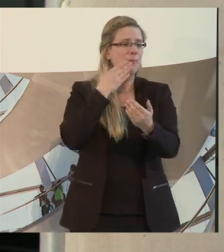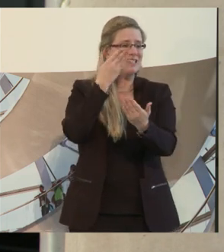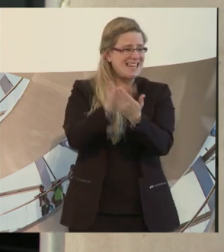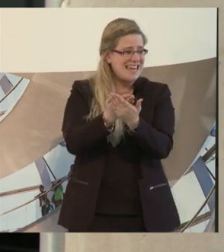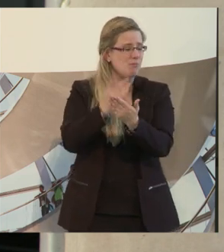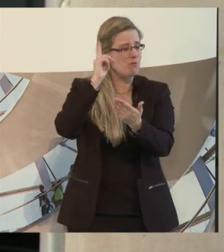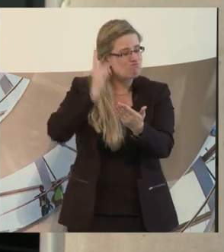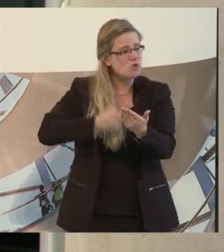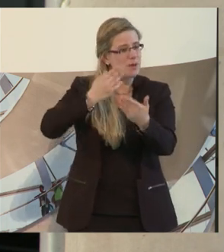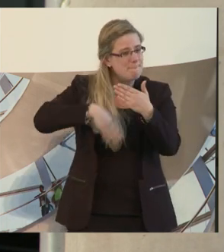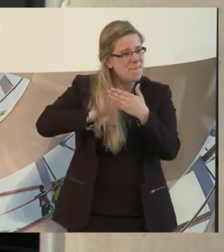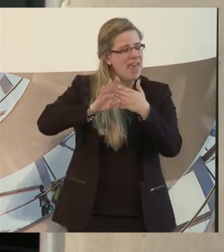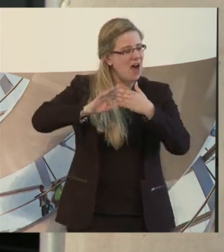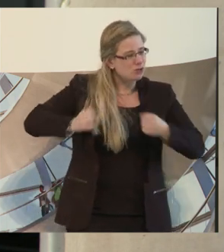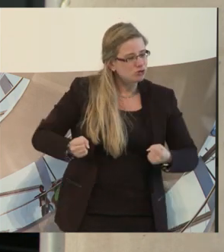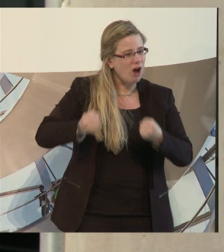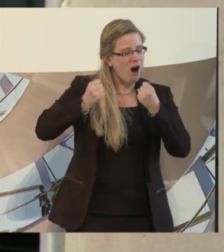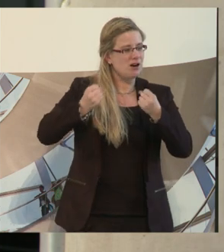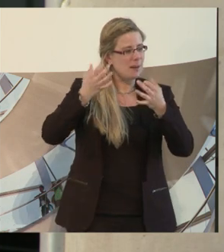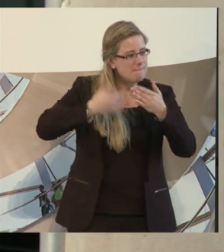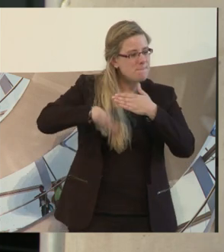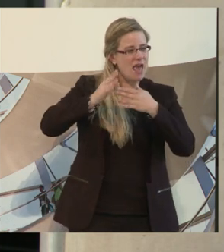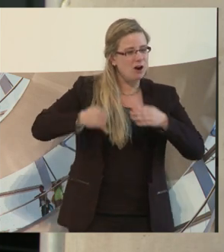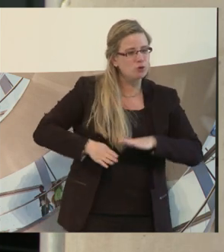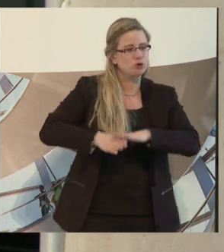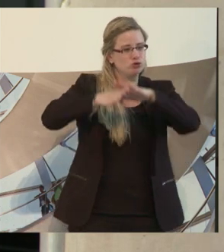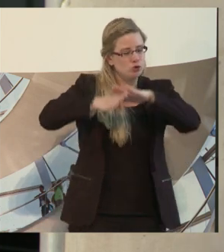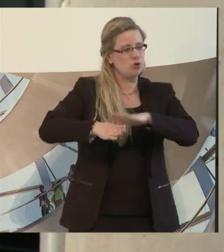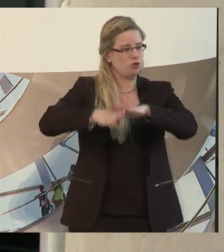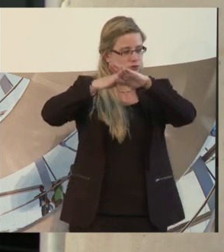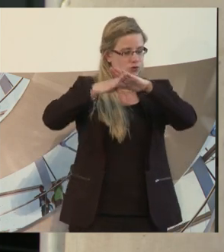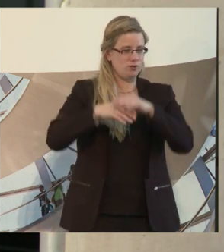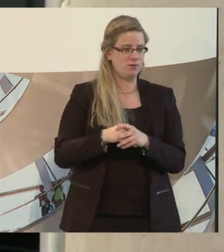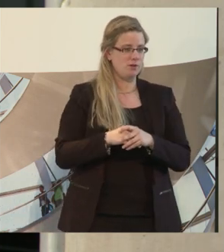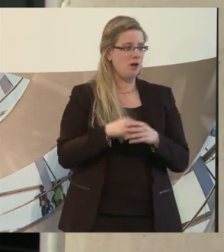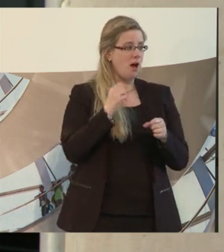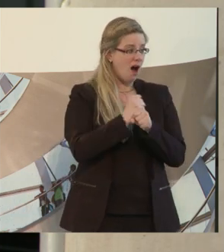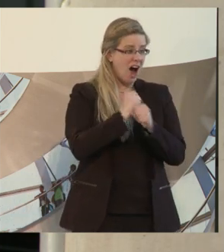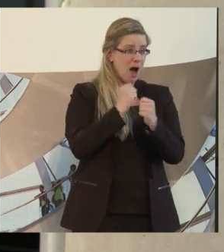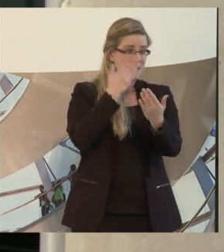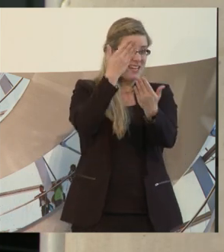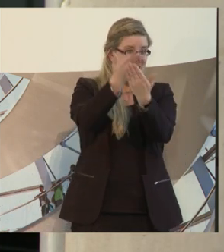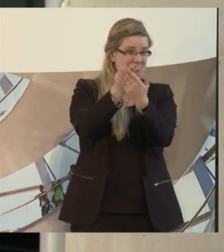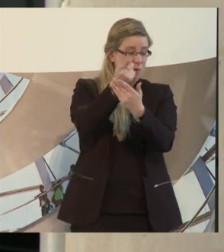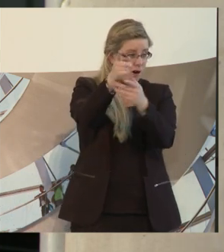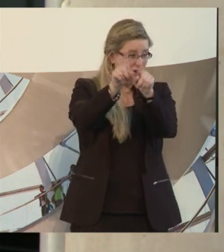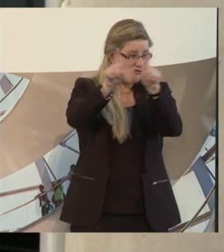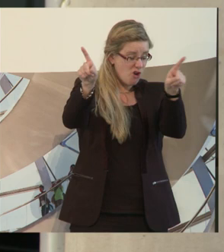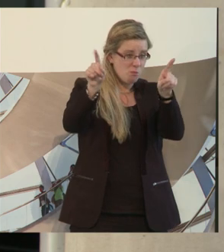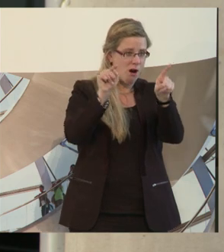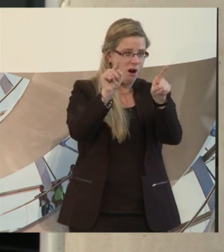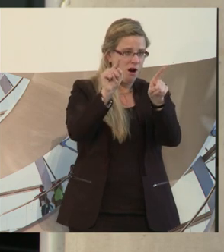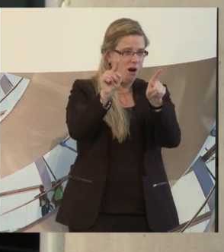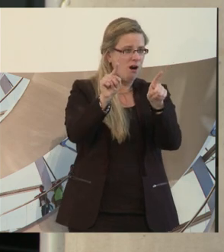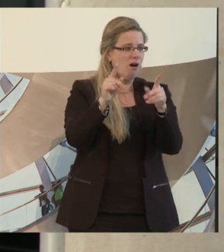Ich erlebe oder wir alle erleben, dass Arbeitgeber, die betroffen sind, die Berührung haben in ihrer Familie